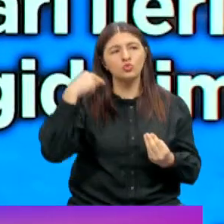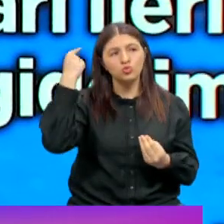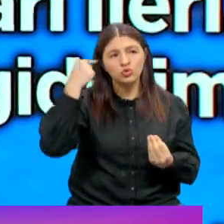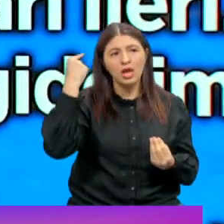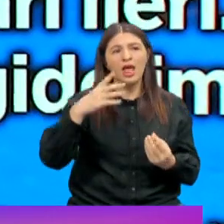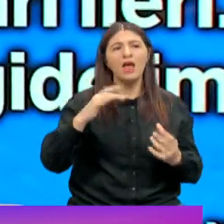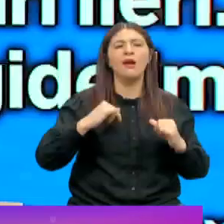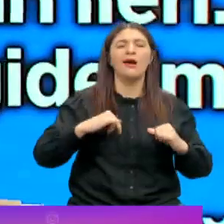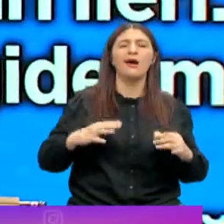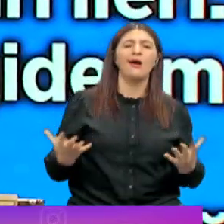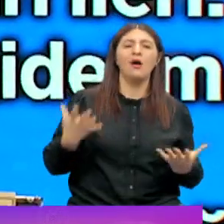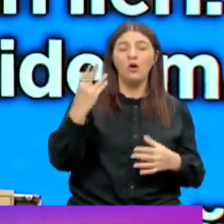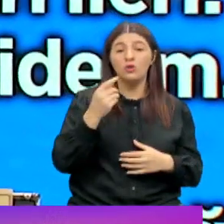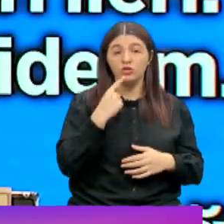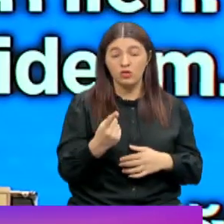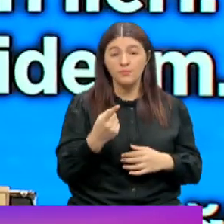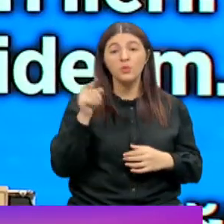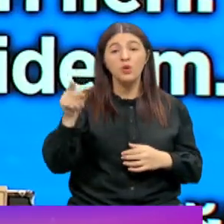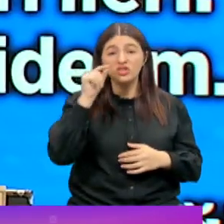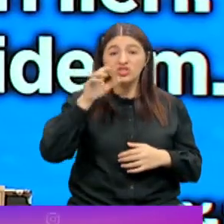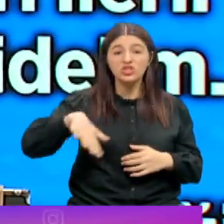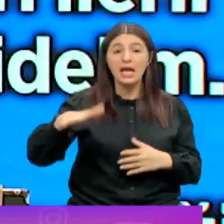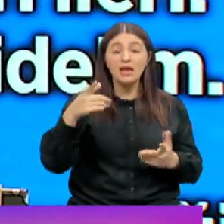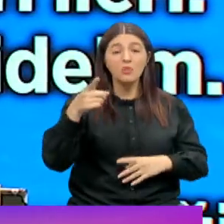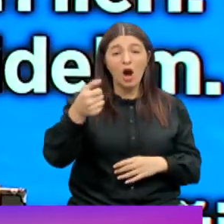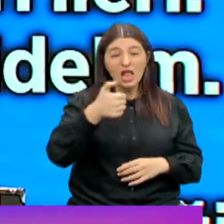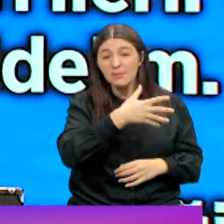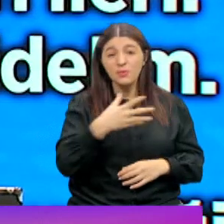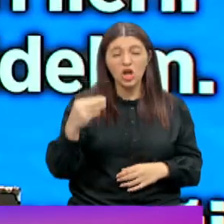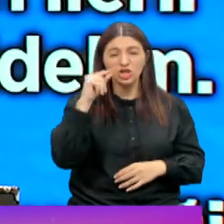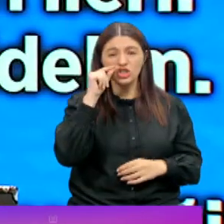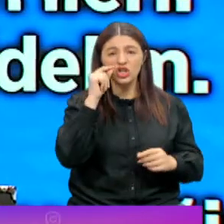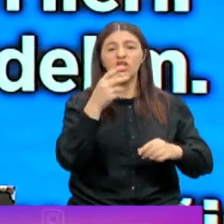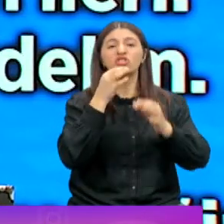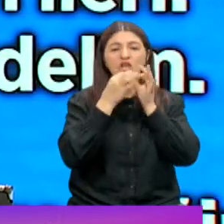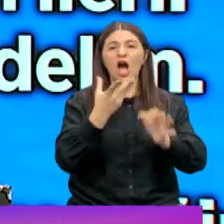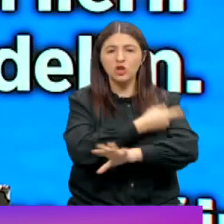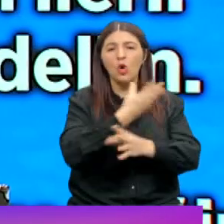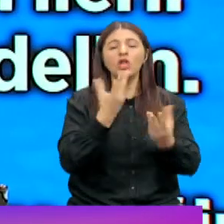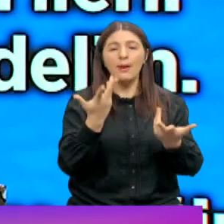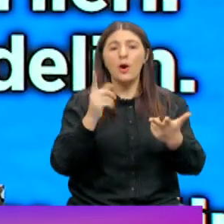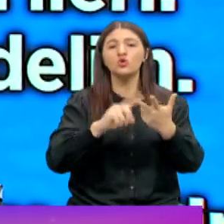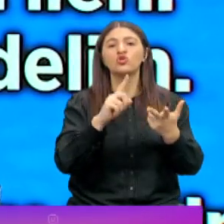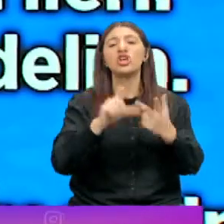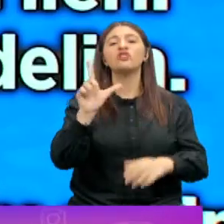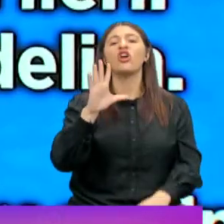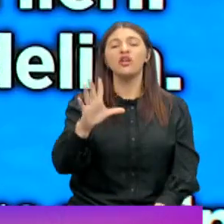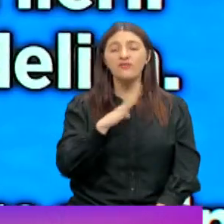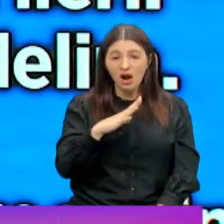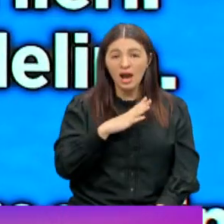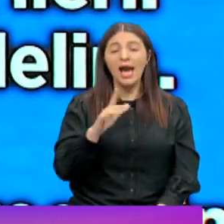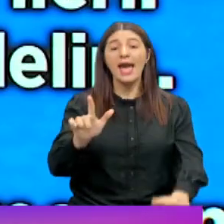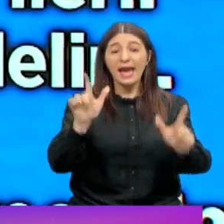düşünerek rehavete kapıldılar. Diyor ki, bu kişiler, yani bu 6 milyon kişi sınava aşısı oldu ama 3. doza ihtiyaçları var.